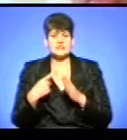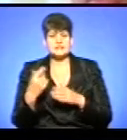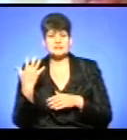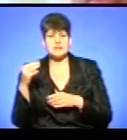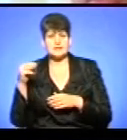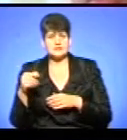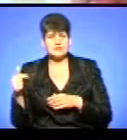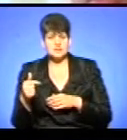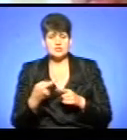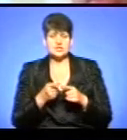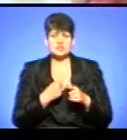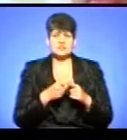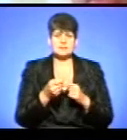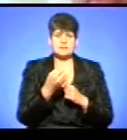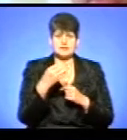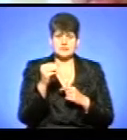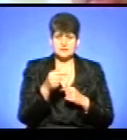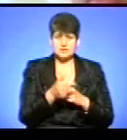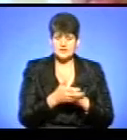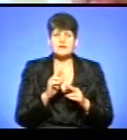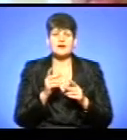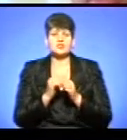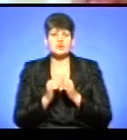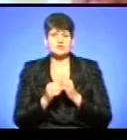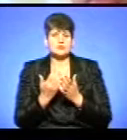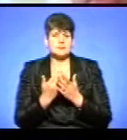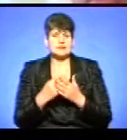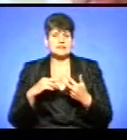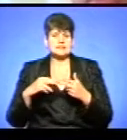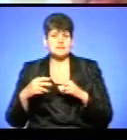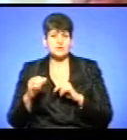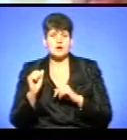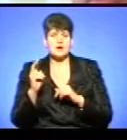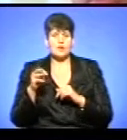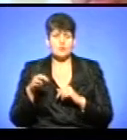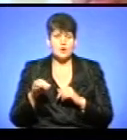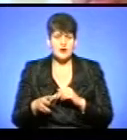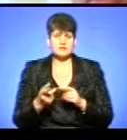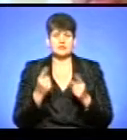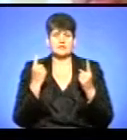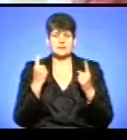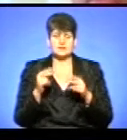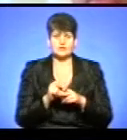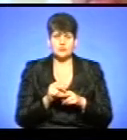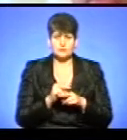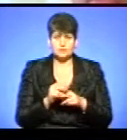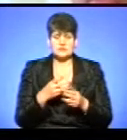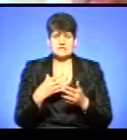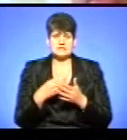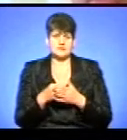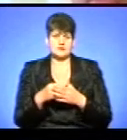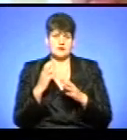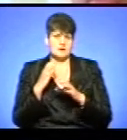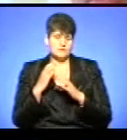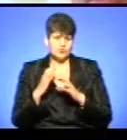тисяч гривень, чи за 15 тисяч гривень. Як вони часто, наприклад, замінюють акумулятори, чи вони капітально ремонтують цей рухомий склад,